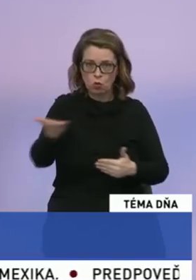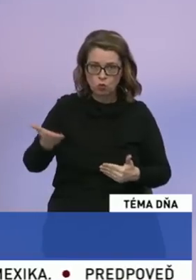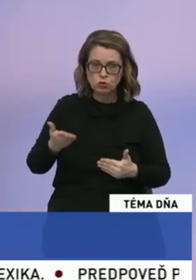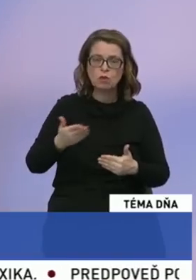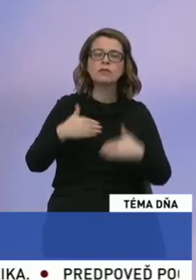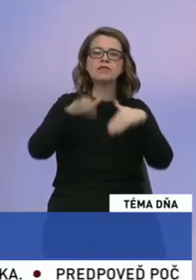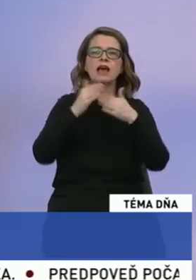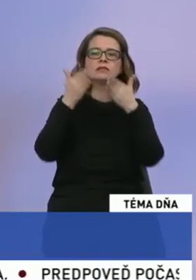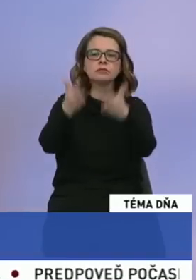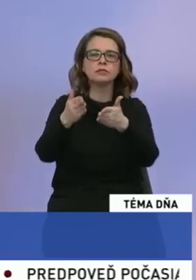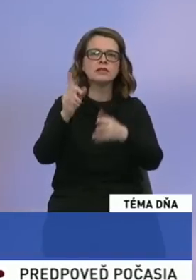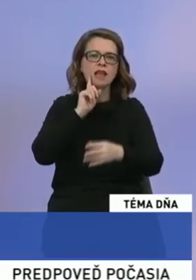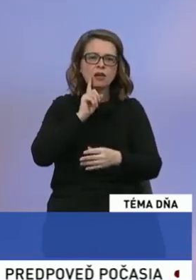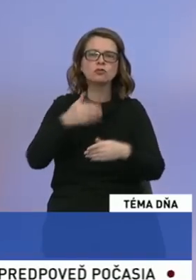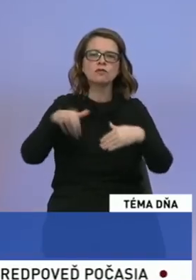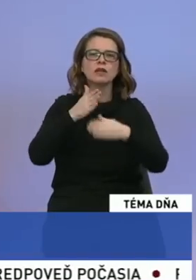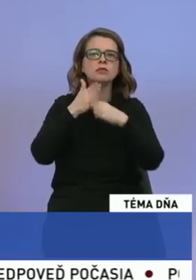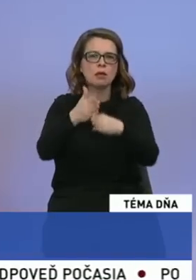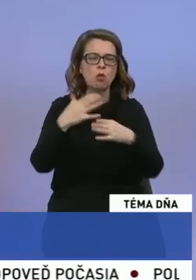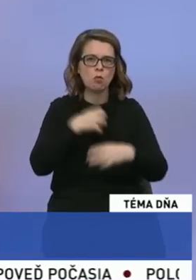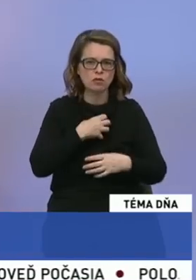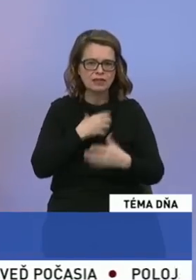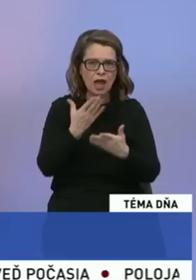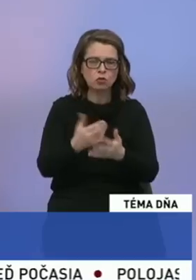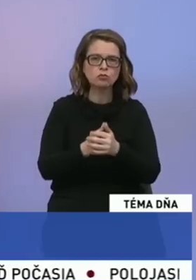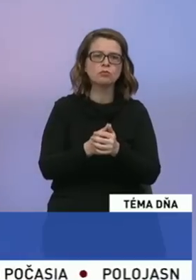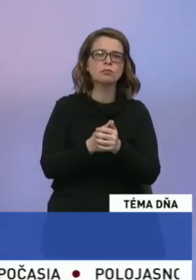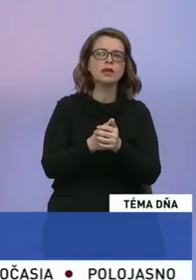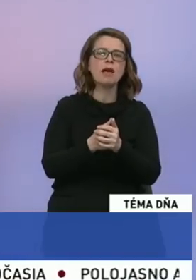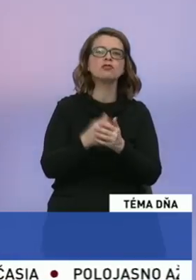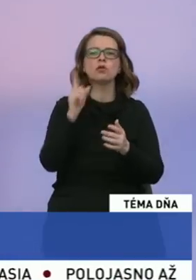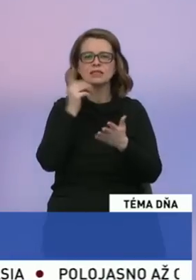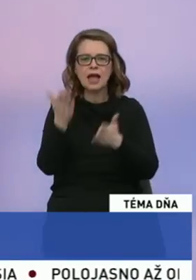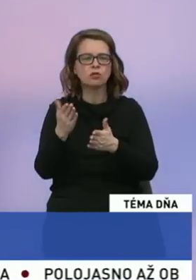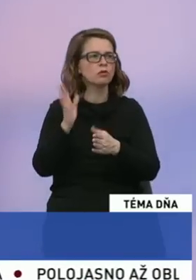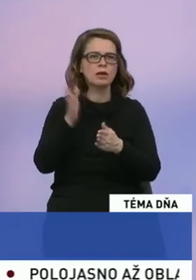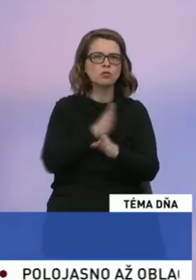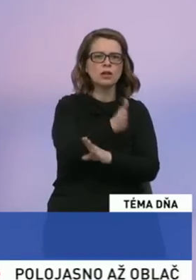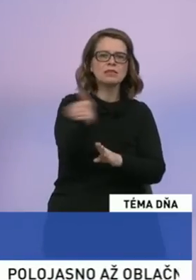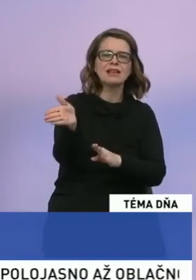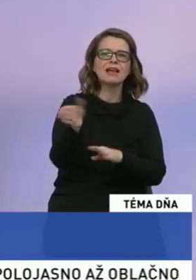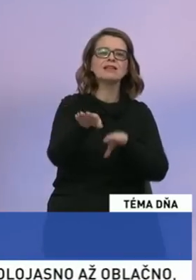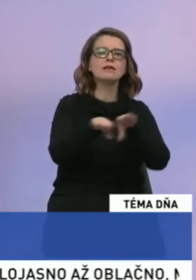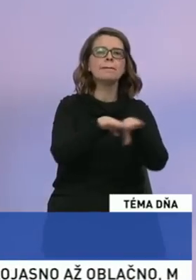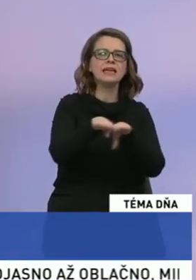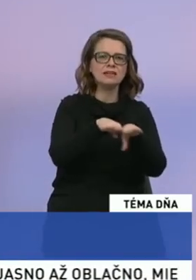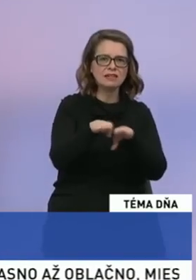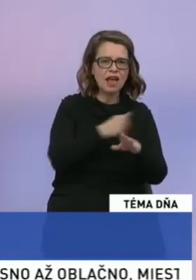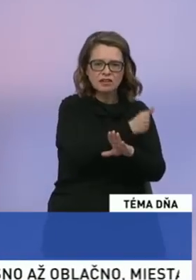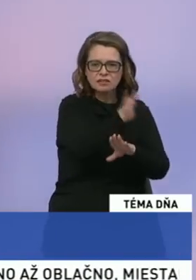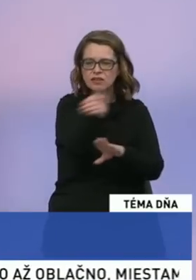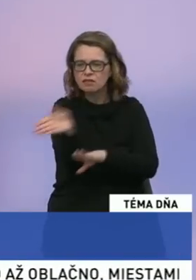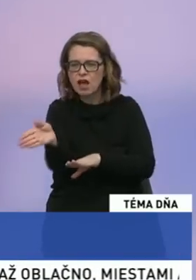bližšie k starostom, k primátorom. A nemuseli by fungovať tak, ako to je doteraz, cez jednotlivé ministerstva. A